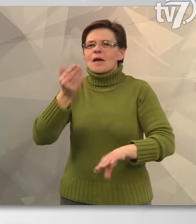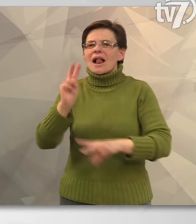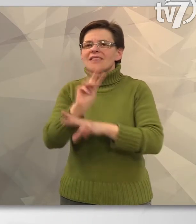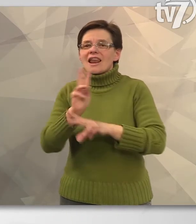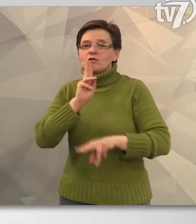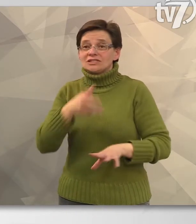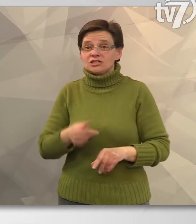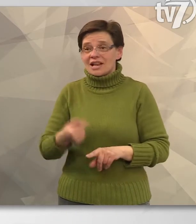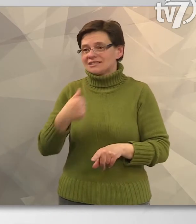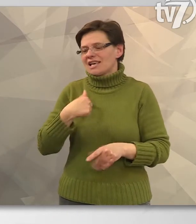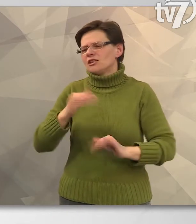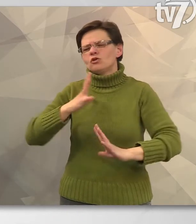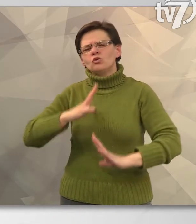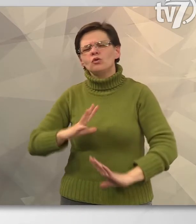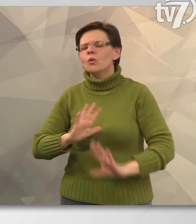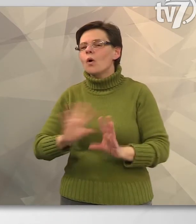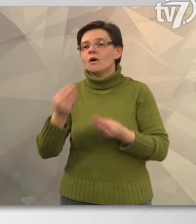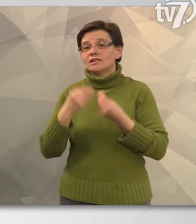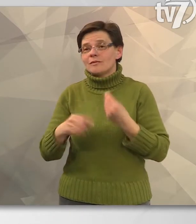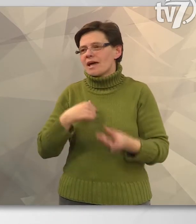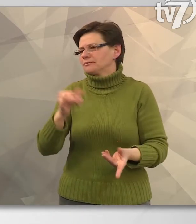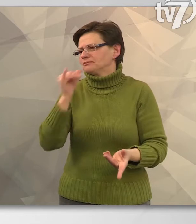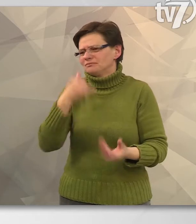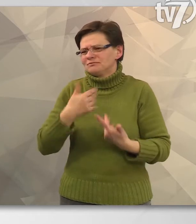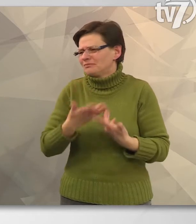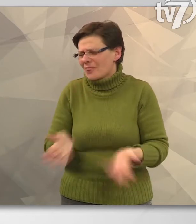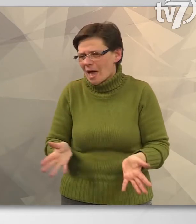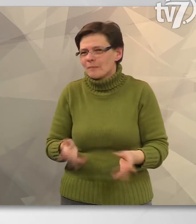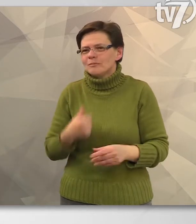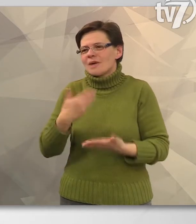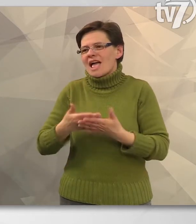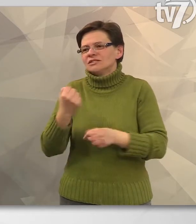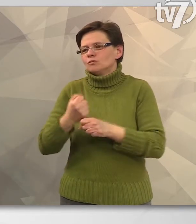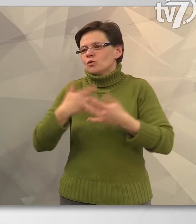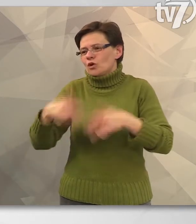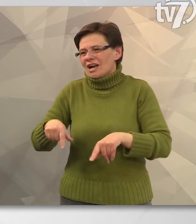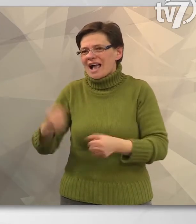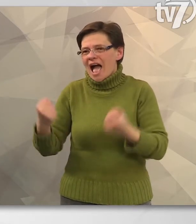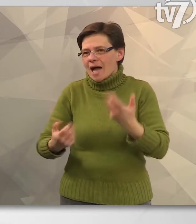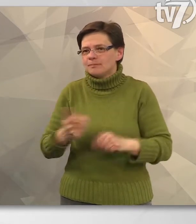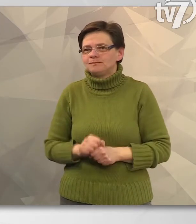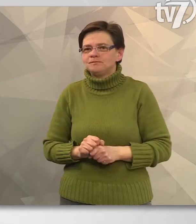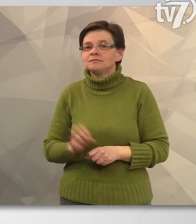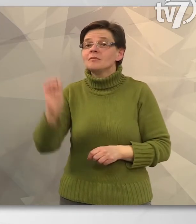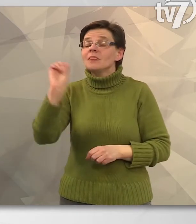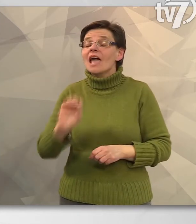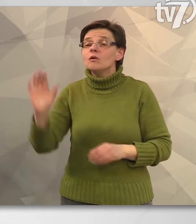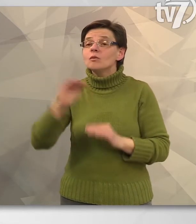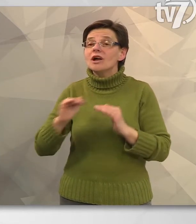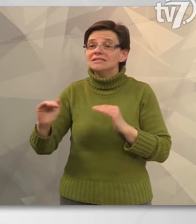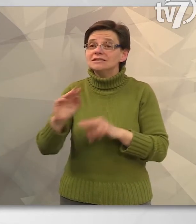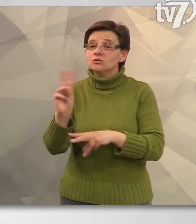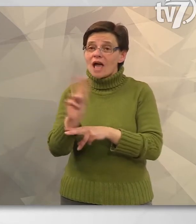fokozott ellenőrzés lesz. Én ebben nyugodt vagyok, mert alkoholt nem fogyasztom, ez a munkaköröm. Az